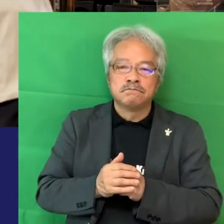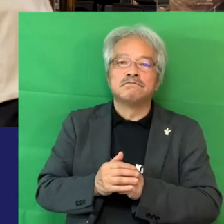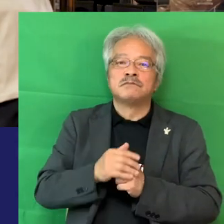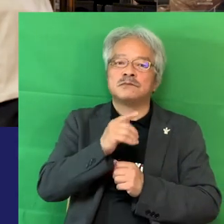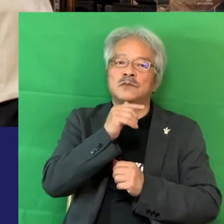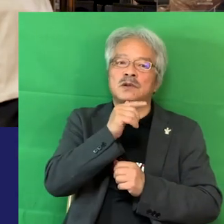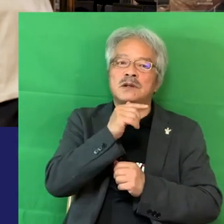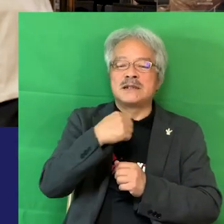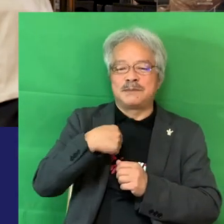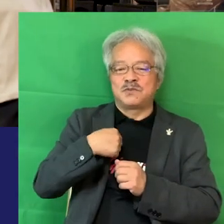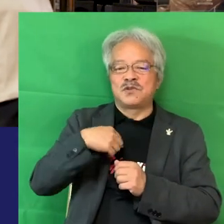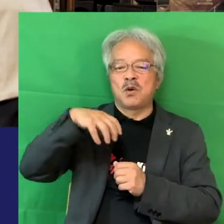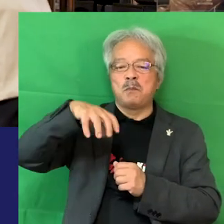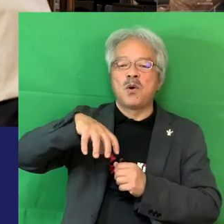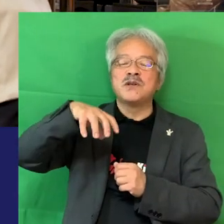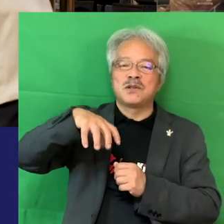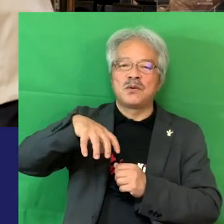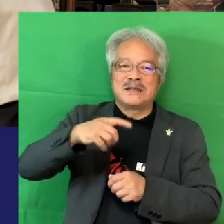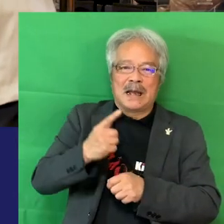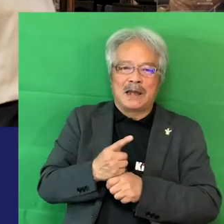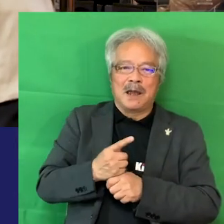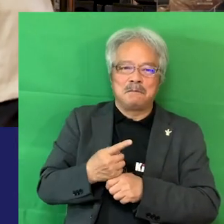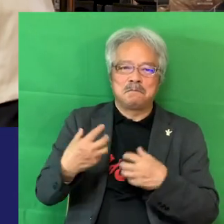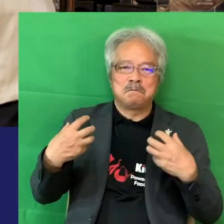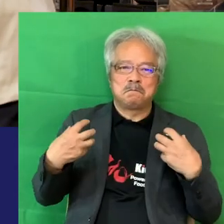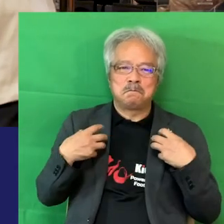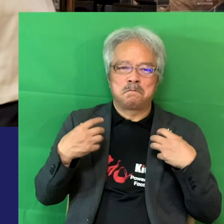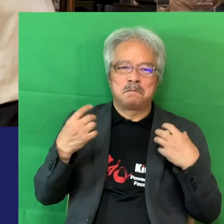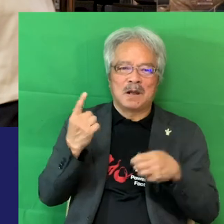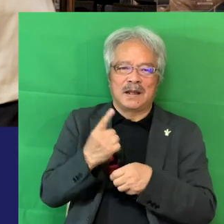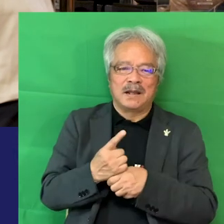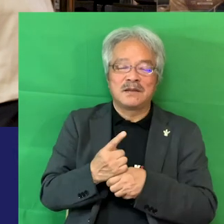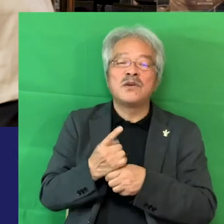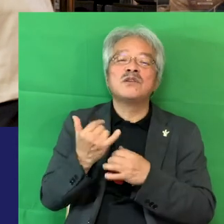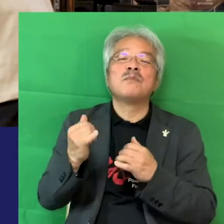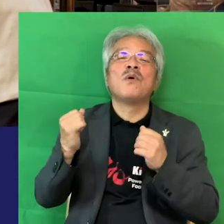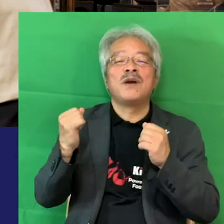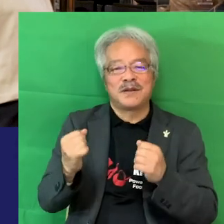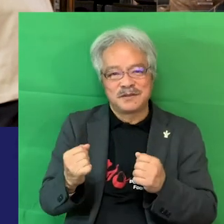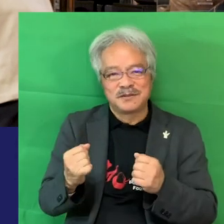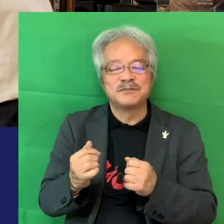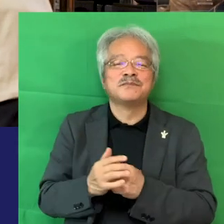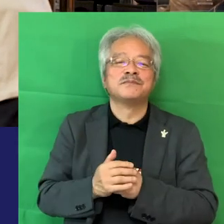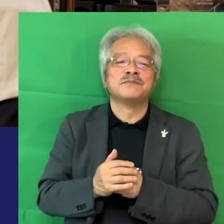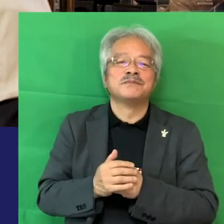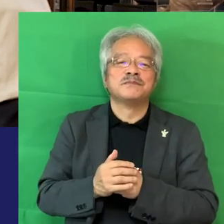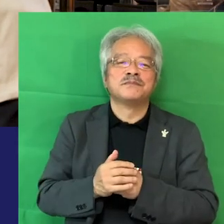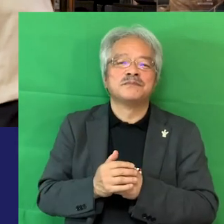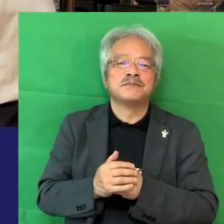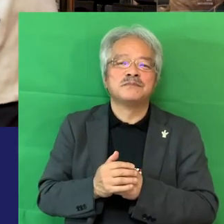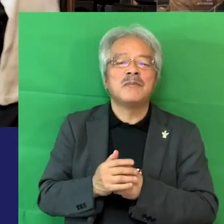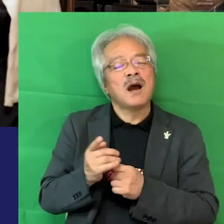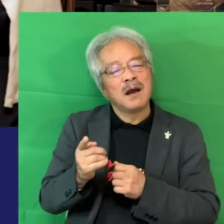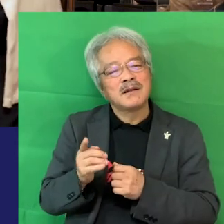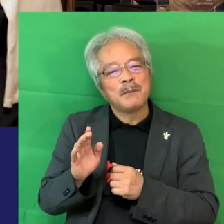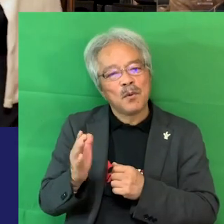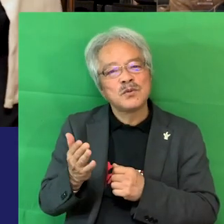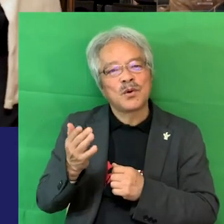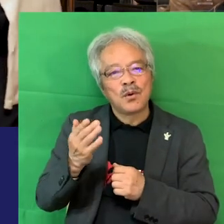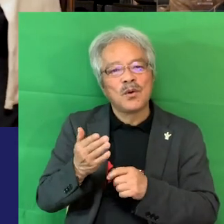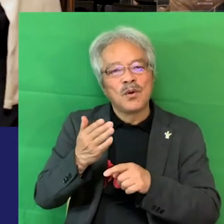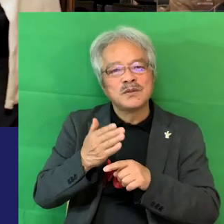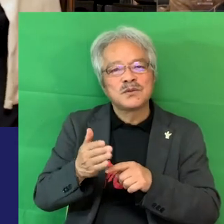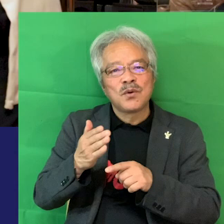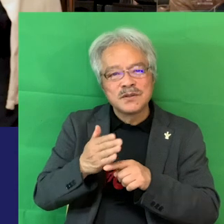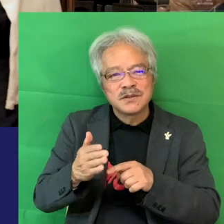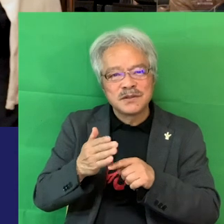自分のポジションしかやらないっていう人もやっぱり最初はいたりとかしますけどそれ以上の役割はしないとかだけどそれが少しずつやっていか